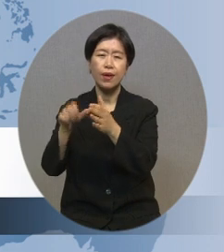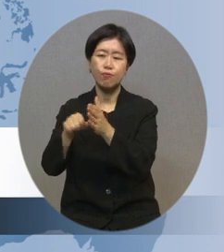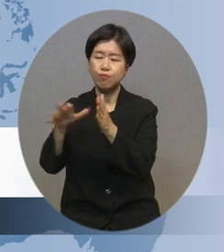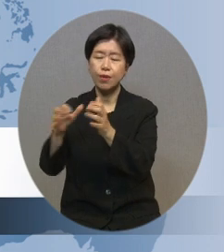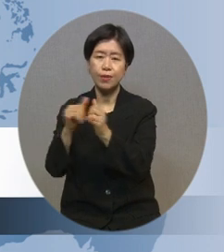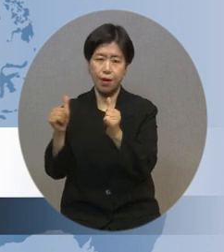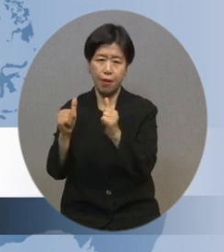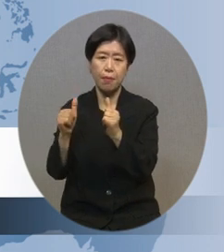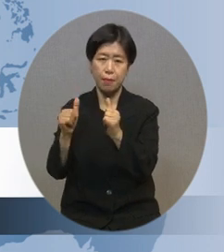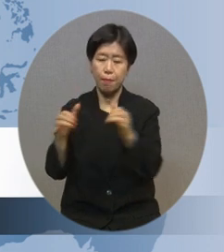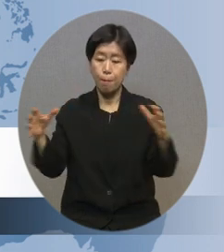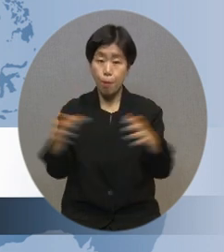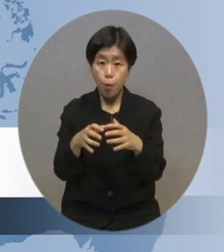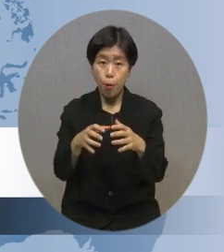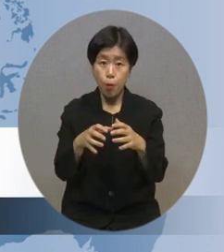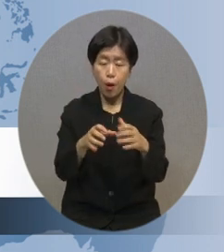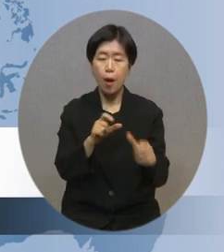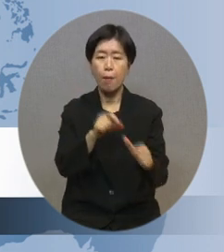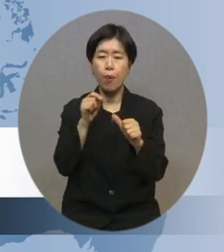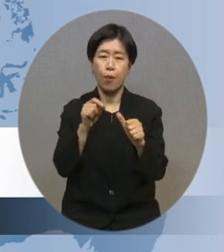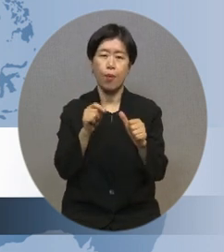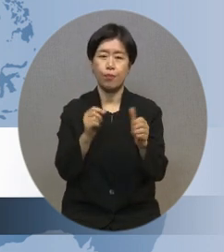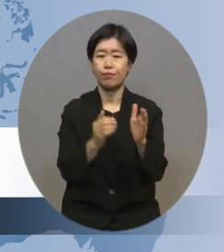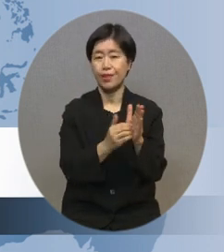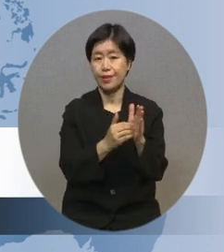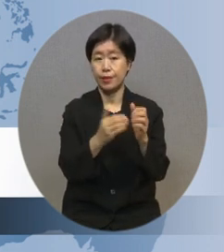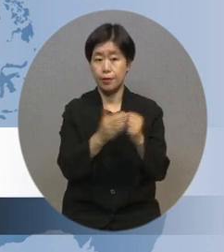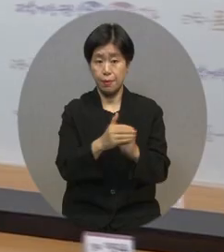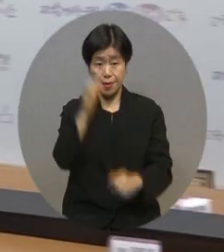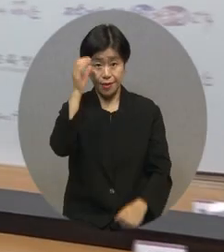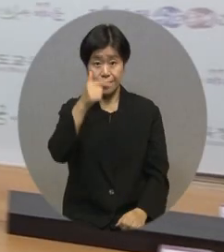홍보에 기대를 모으고 있습니다. 이윤희 기자입니다.